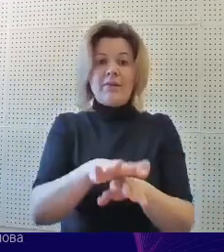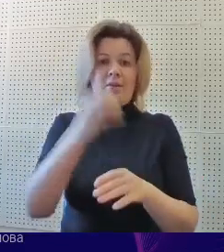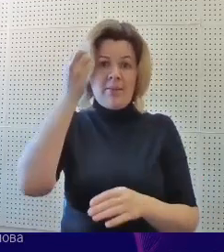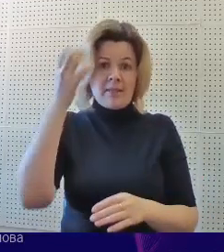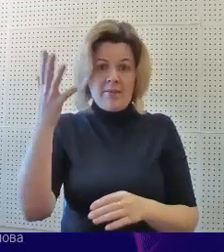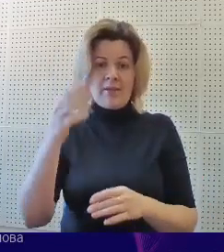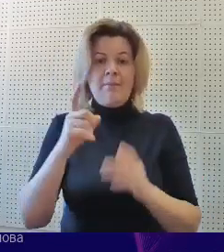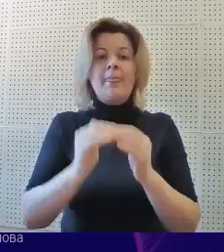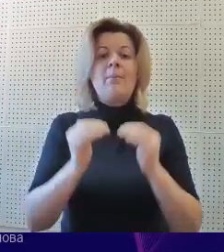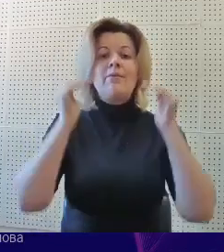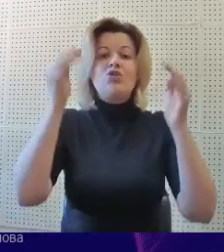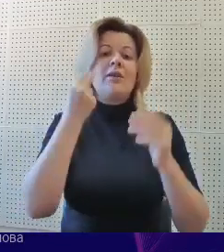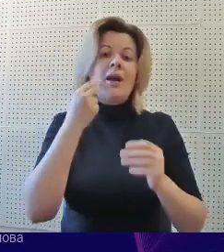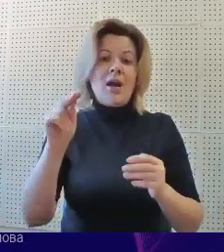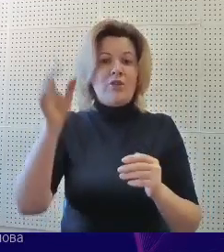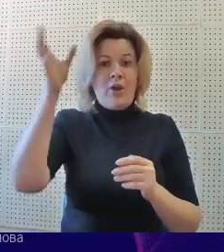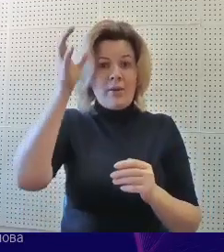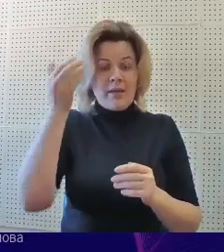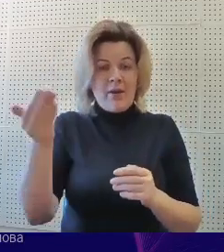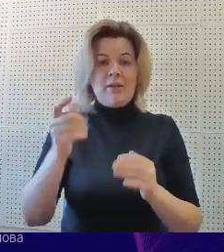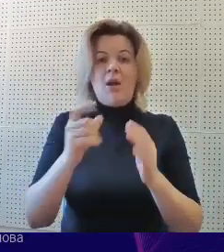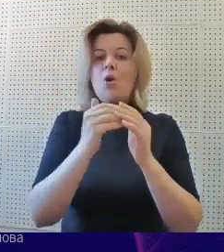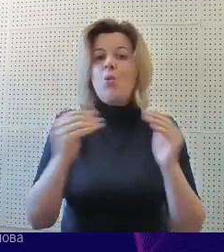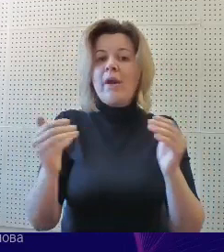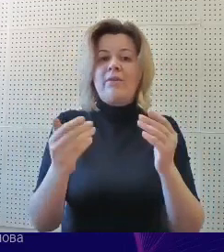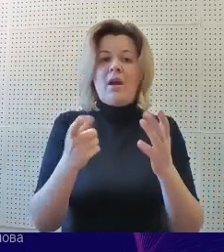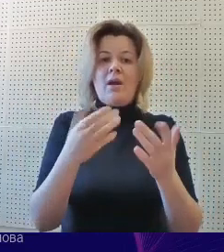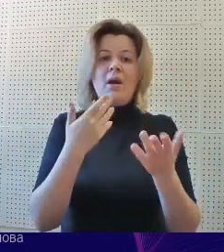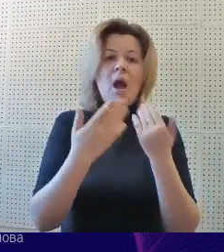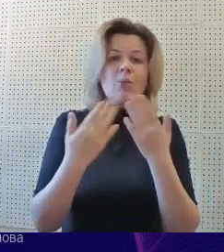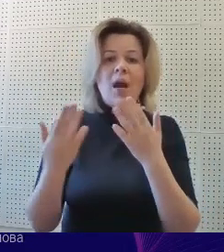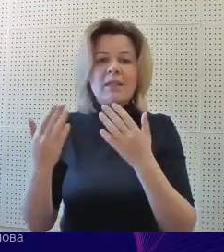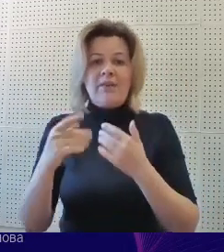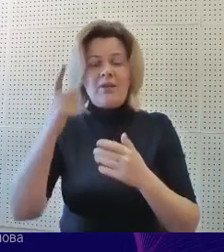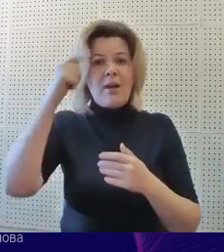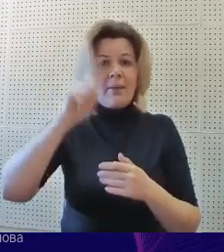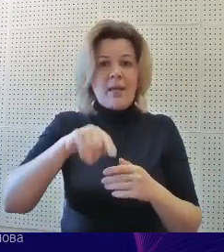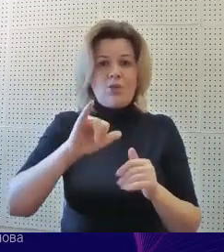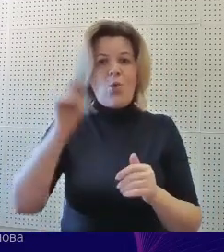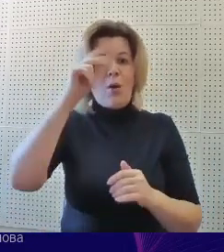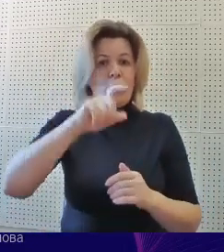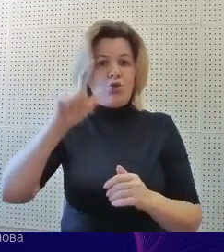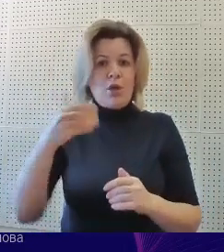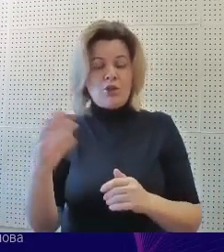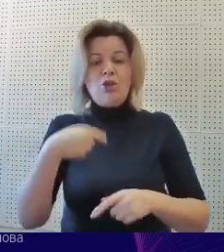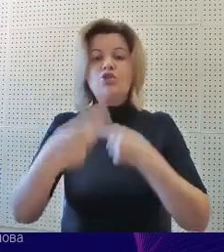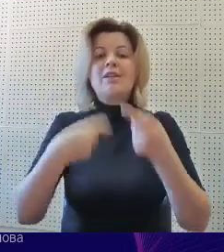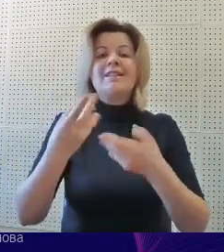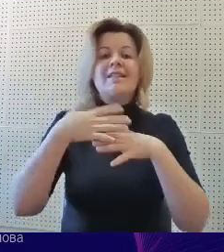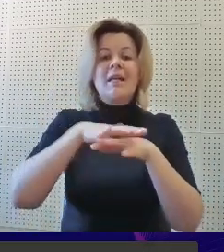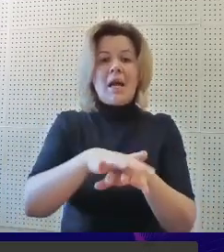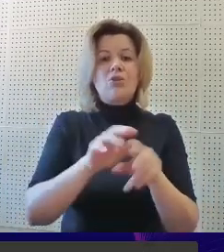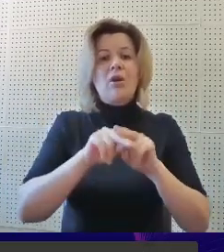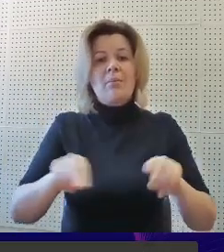инклюзивного образования, повышение качества образования, уровня коммуникативных компетенций обучающихся через